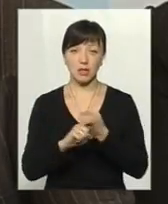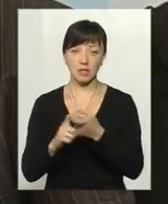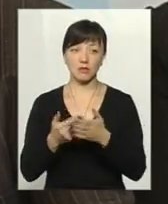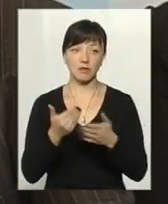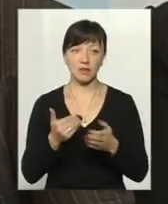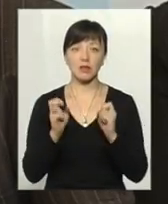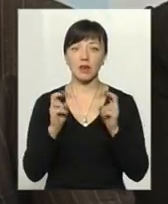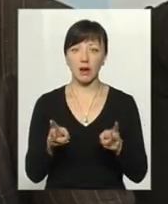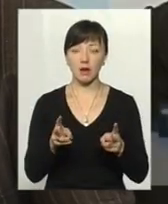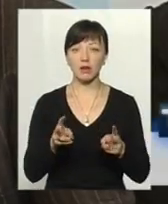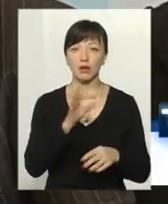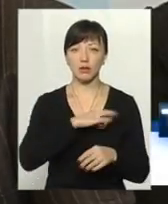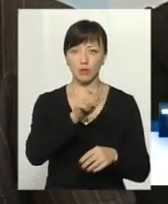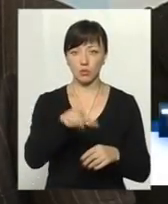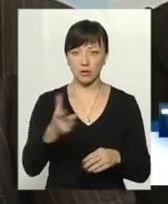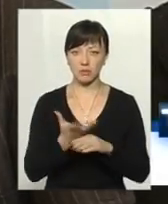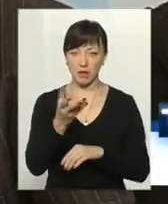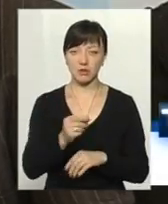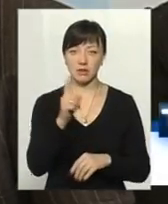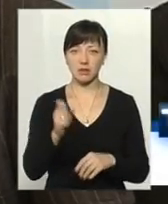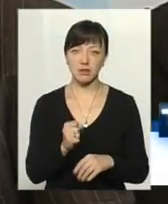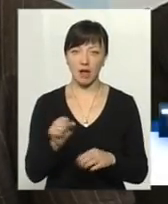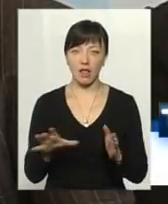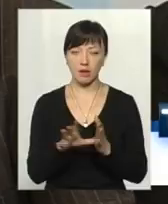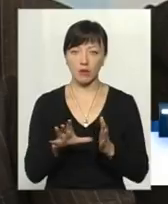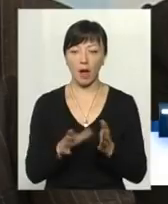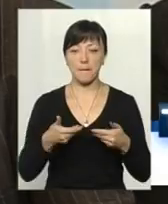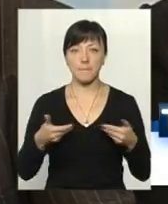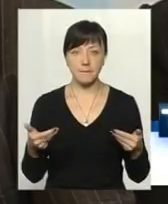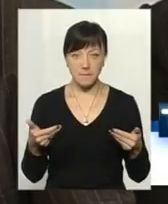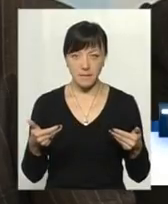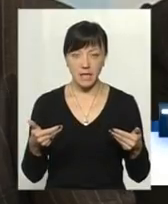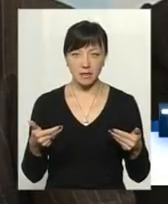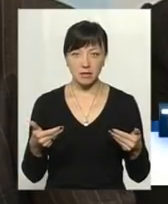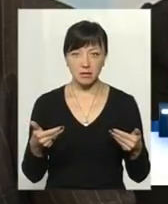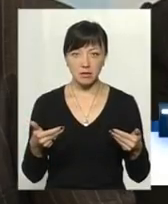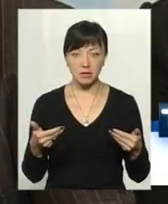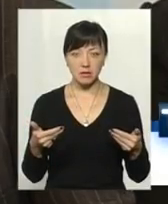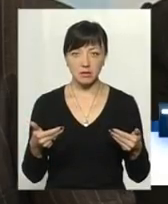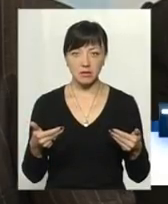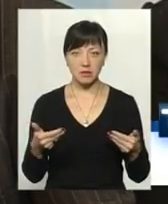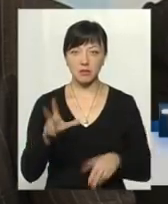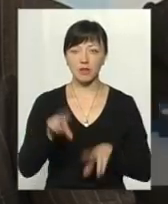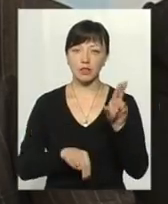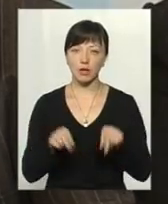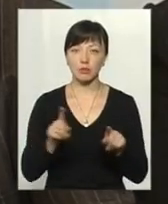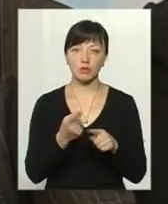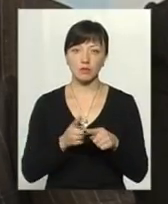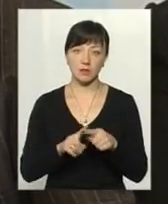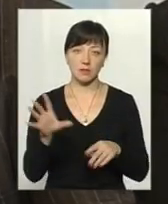від того, як споживачі будуть сплачувати за електричну енергію, а ми вважаємо, що